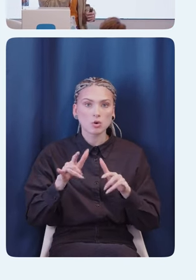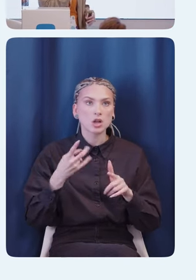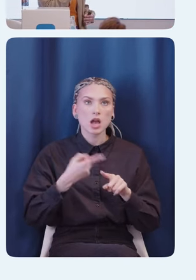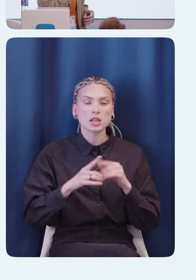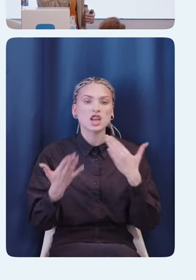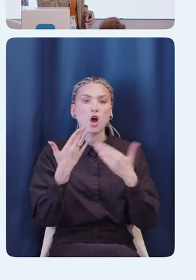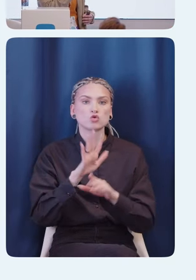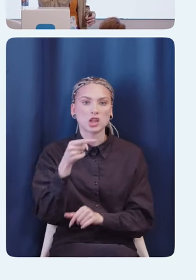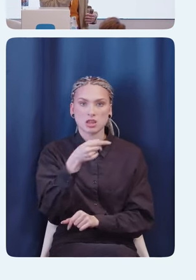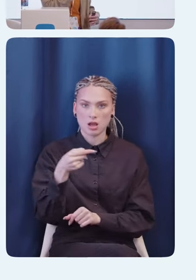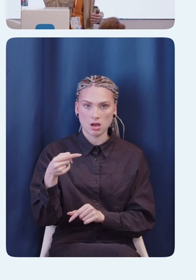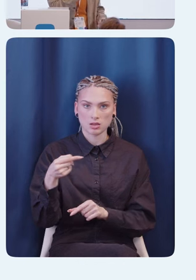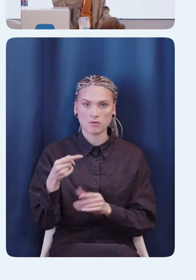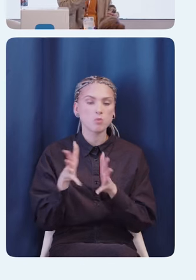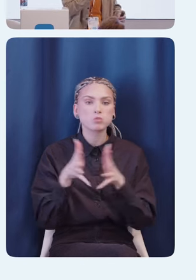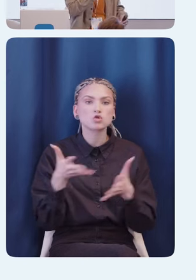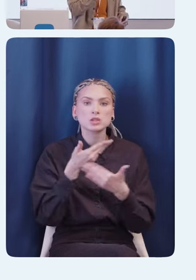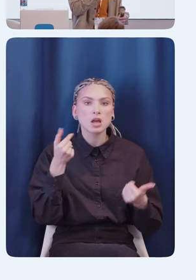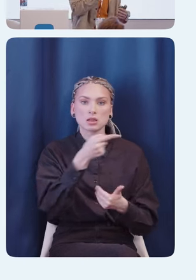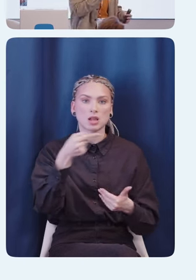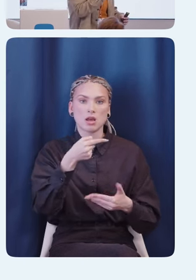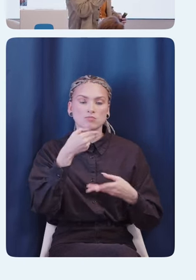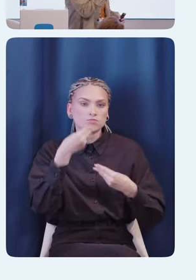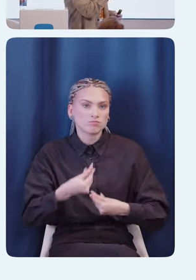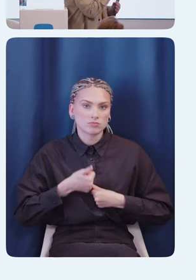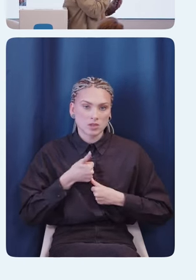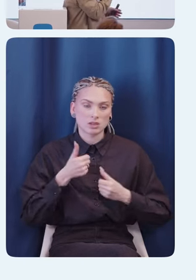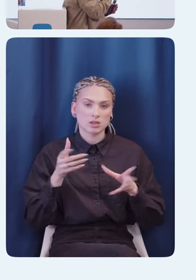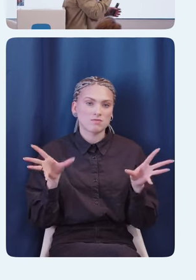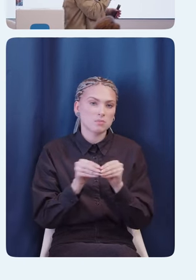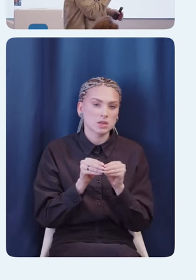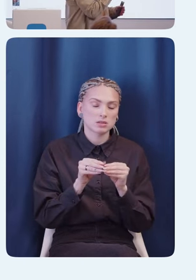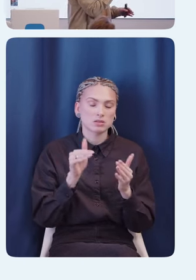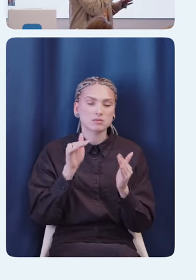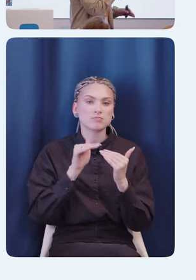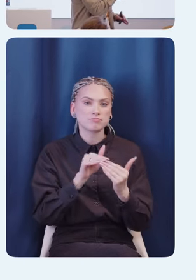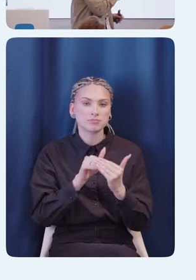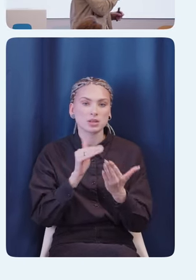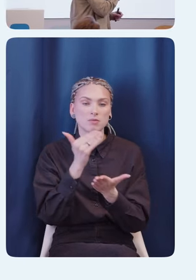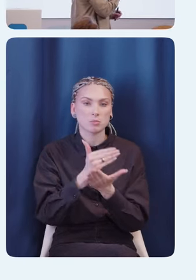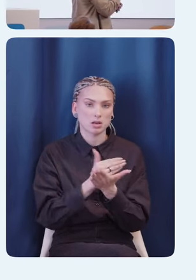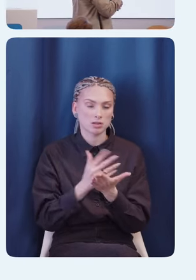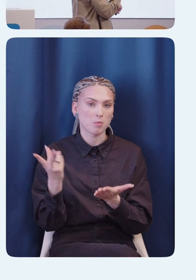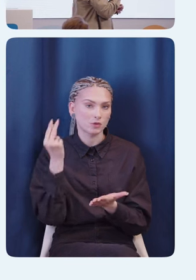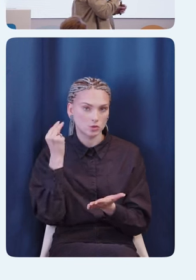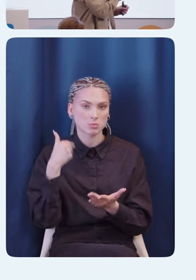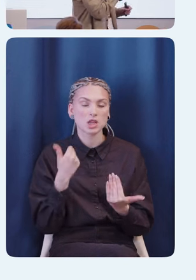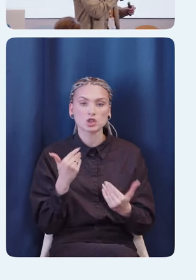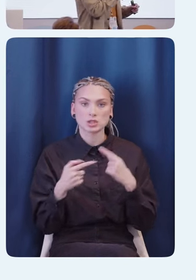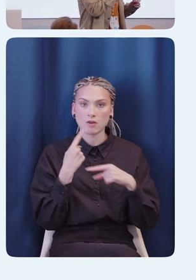негативное, то есть больше нет никакой негативной коннотации с внедрением voiceover. Давайте я сейчас говорю конкретно про